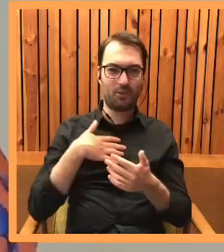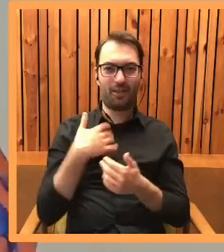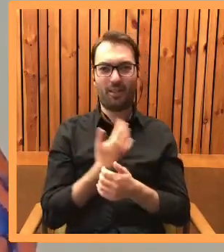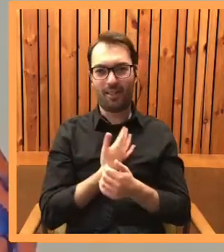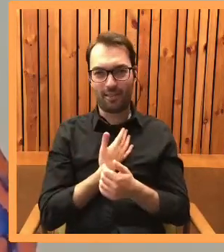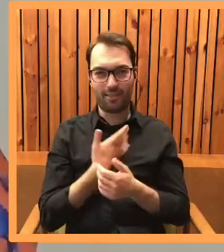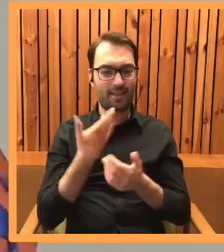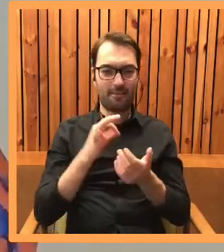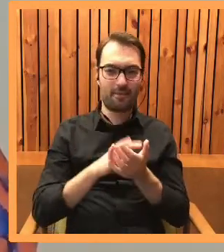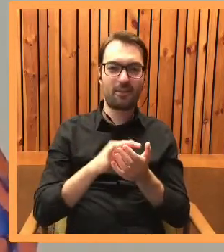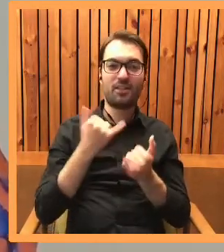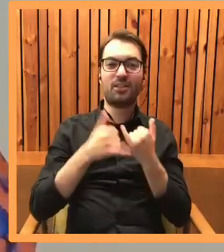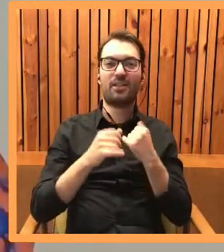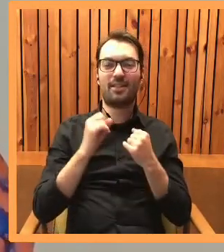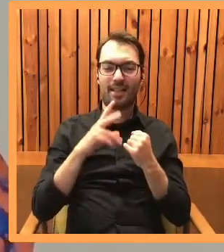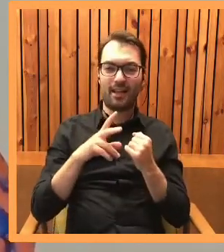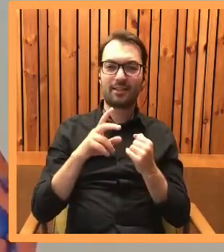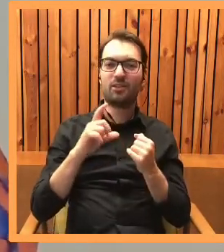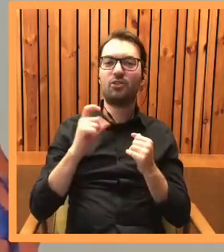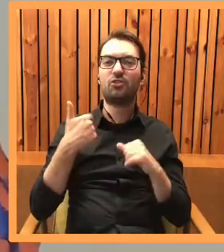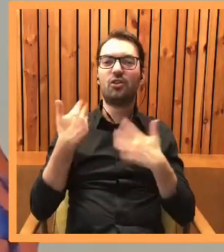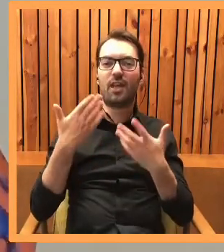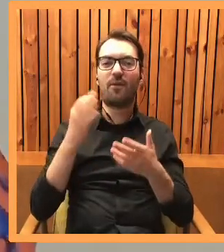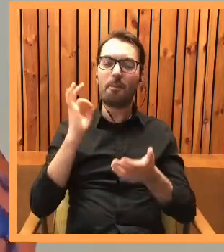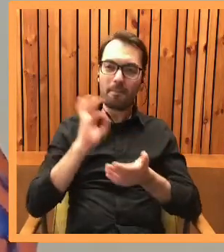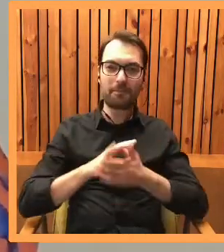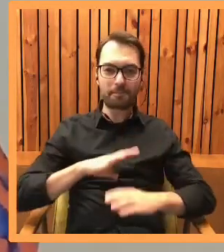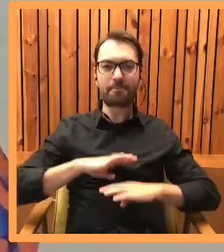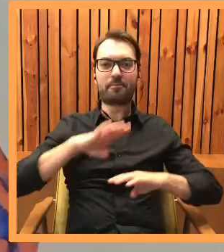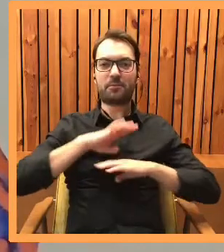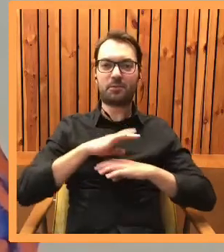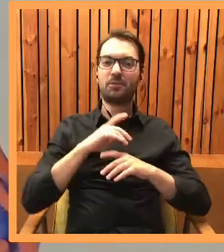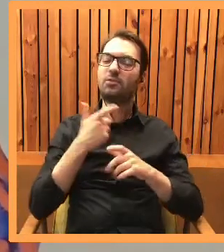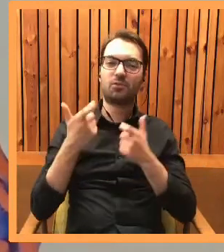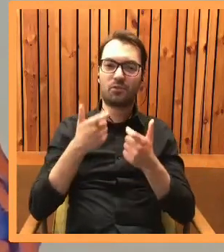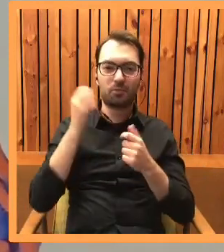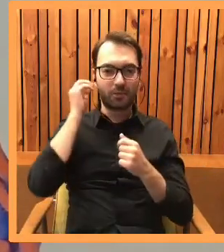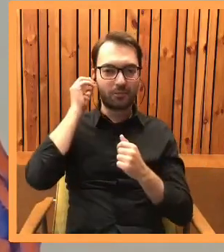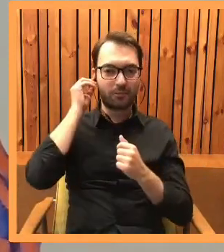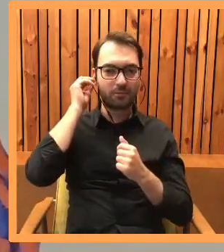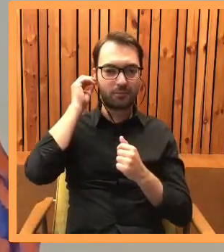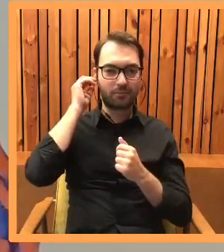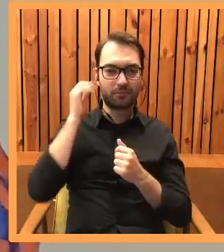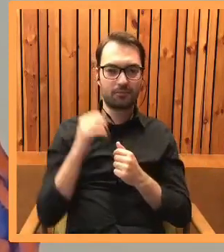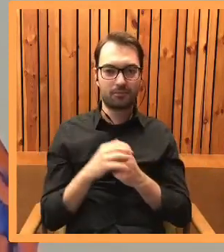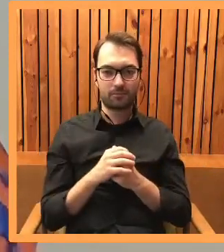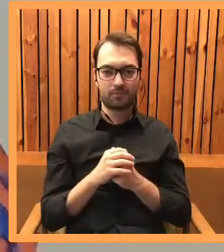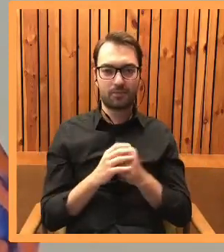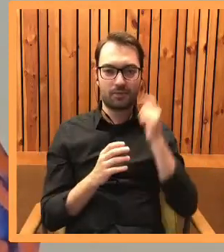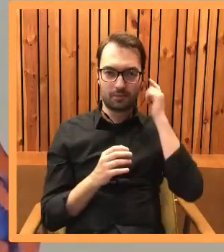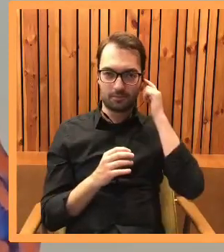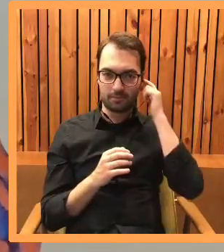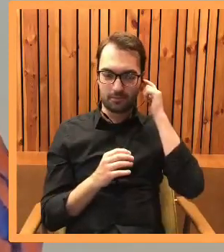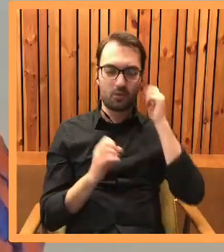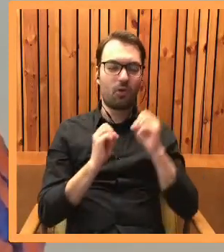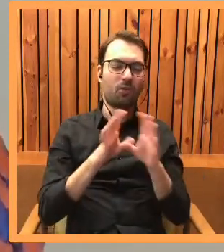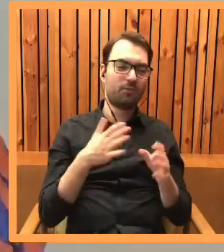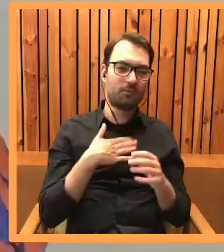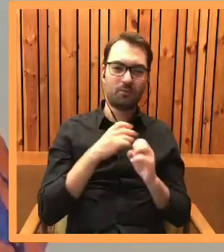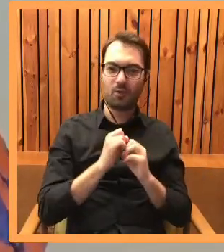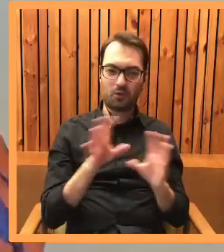motywowało do dalszej pracy i do wytrwałości, żeby to co się zaczęło po prostu skończyć? Oczywiście, że miałam.